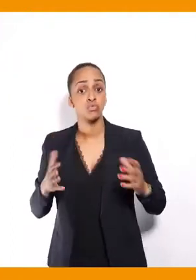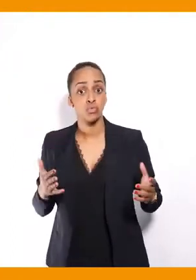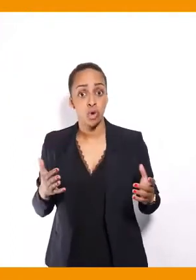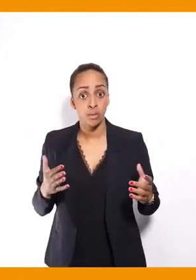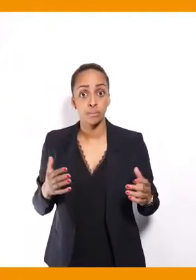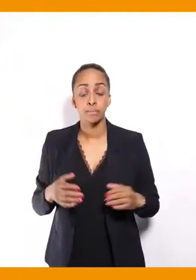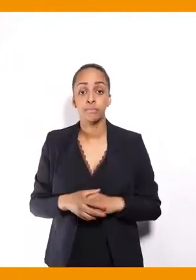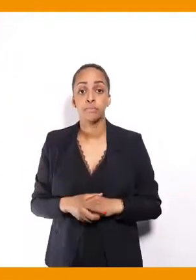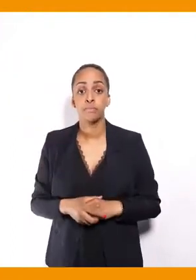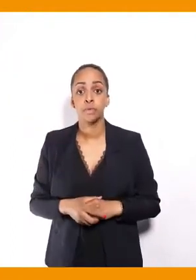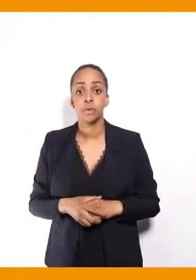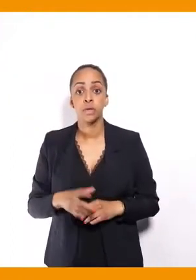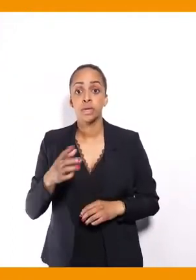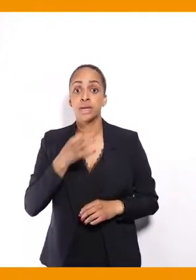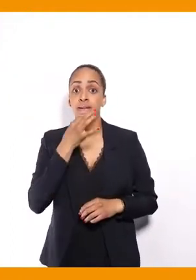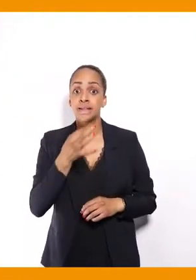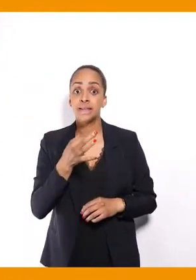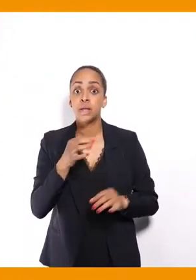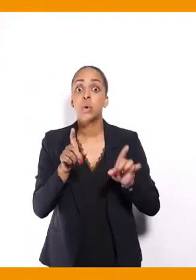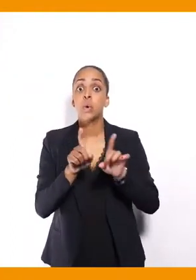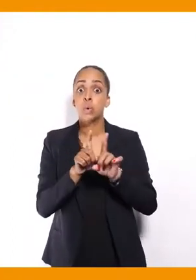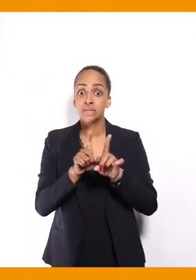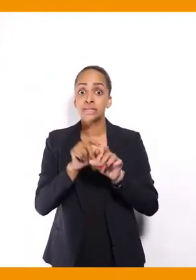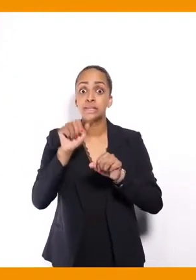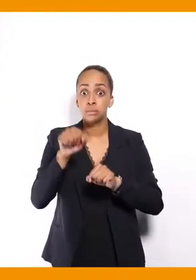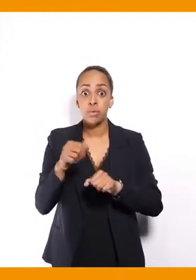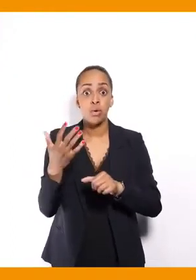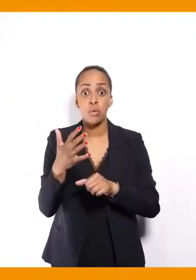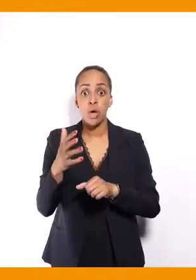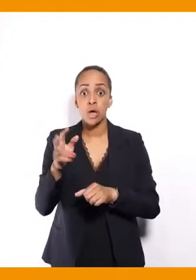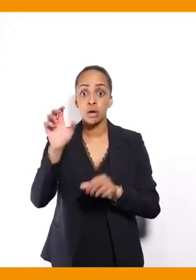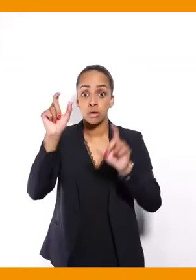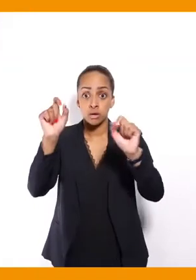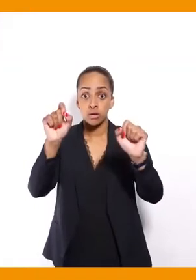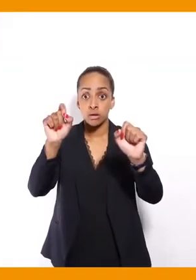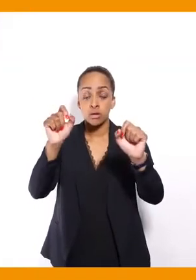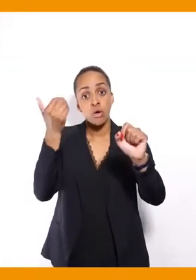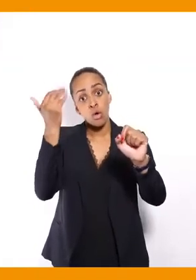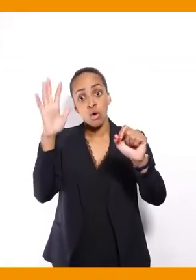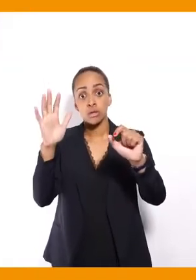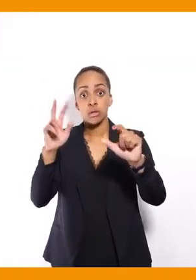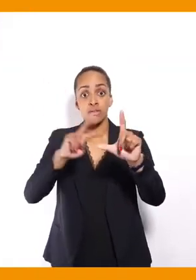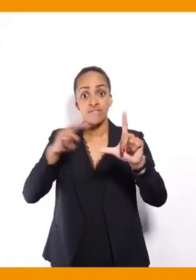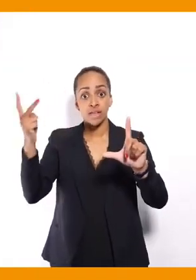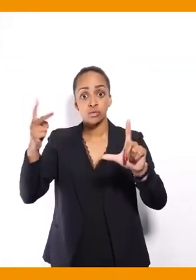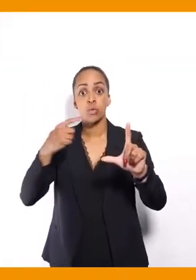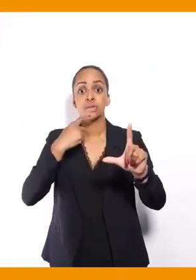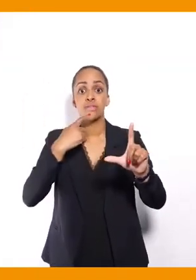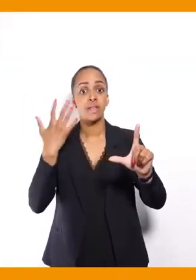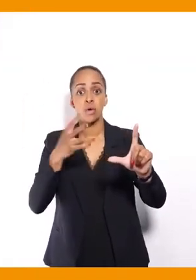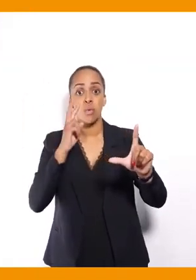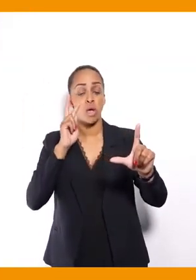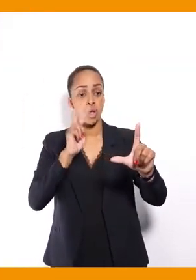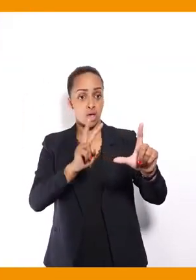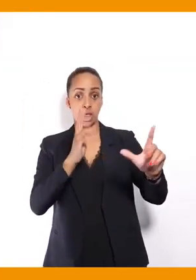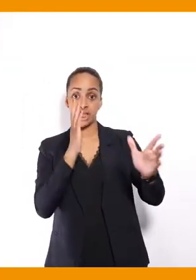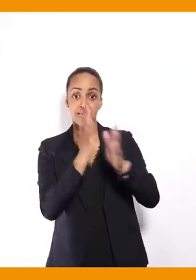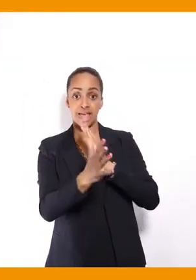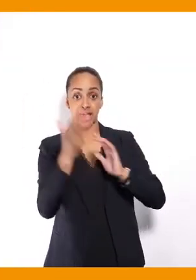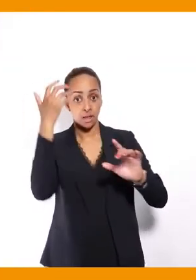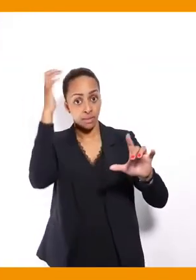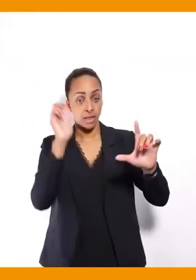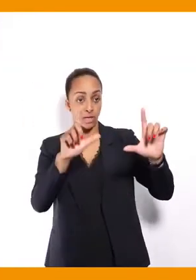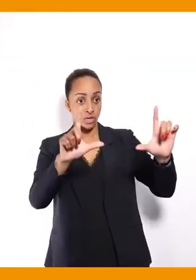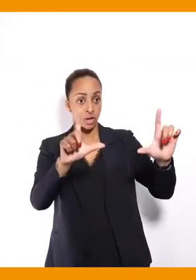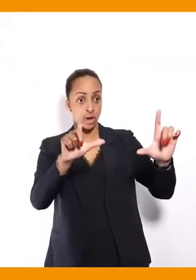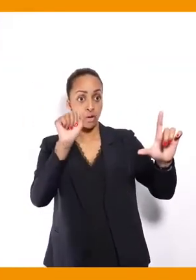celui d'avoir une version à part pour les personnes sourdes ou moins d'intendantes. Donc, lorsque vous avez le meeting en direct du candidat, vous devez aller sur